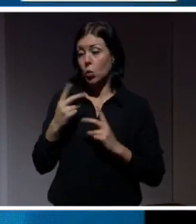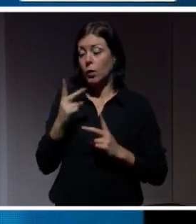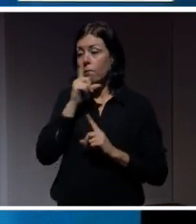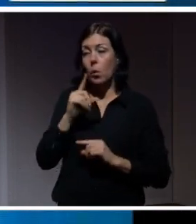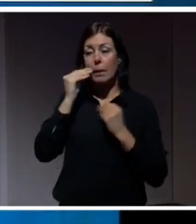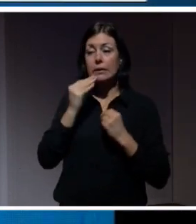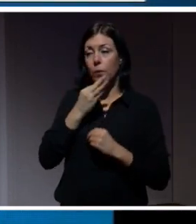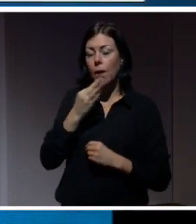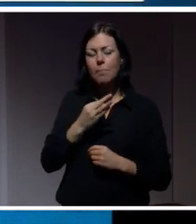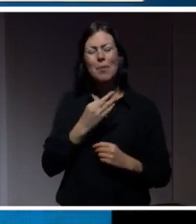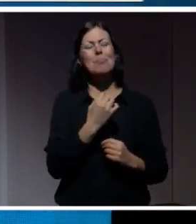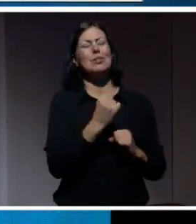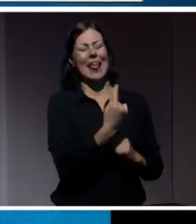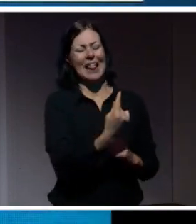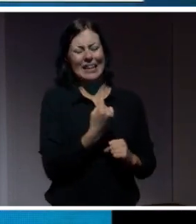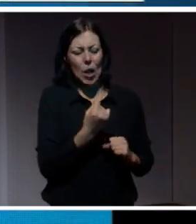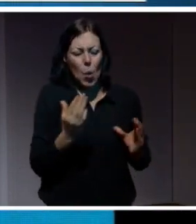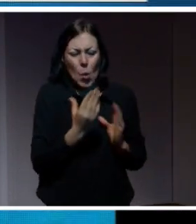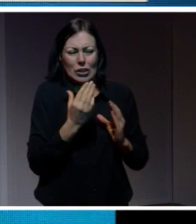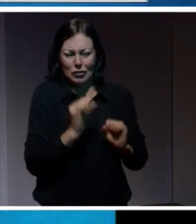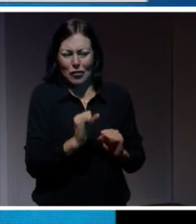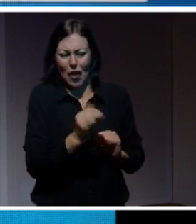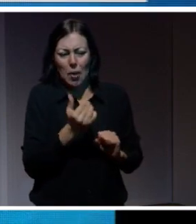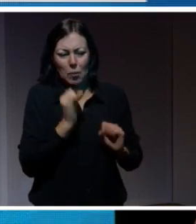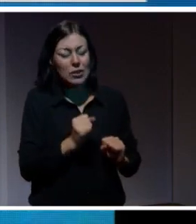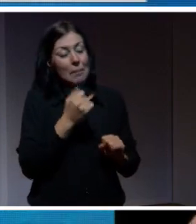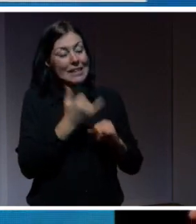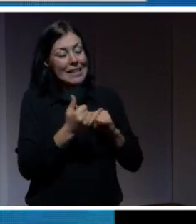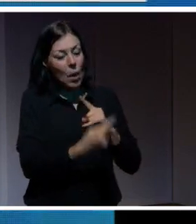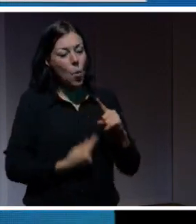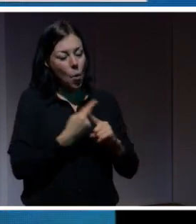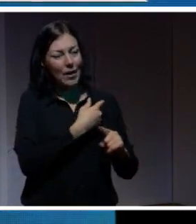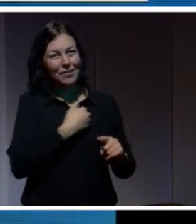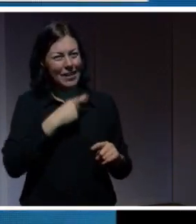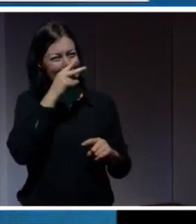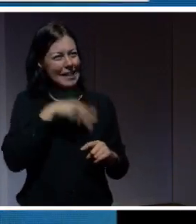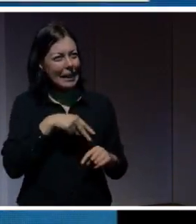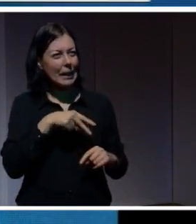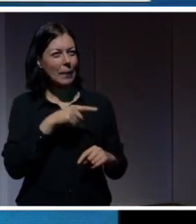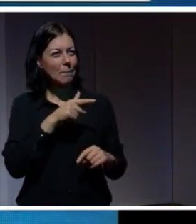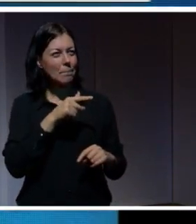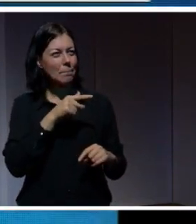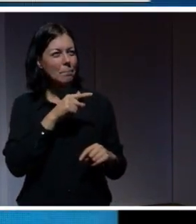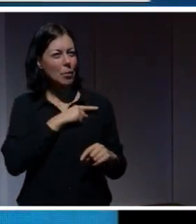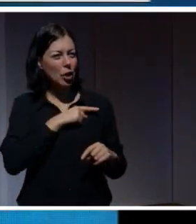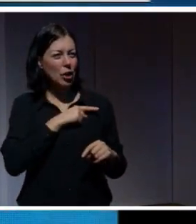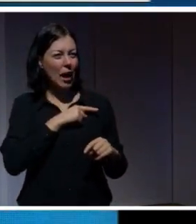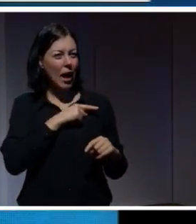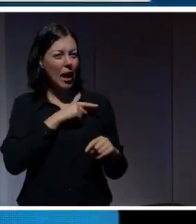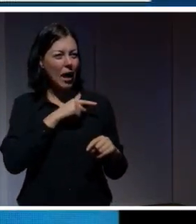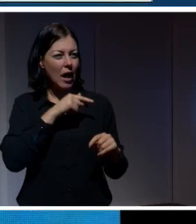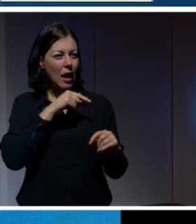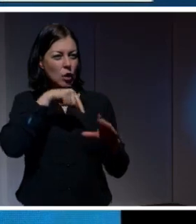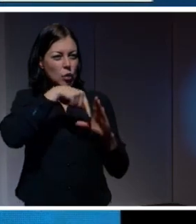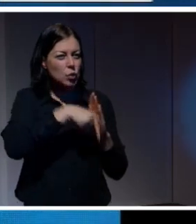Jag måste ställa en fråga, men det måste vara ett jättekort svar. Vi har ju senaste året så har vi ju sett ganska mycket sådana här deepfakes som det heter. Alltså det finns olika